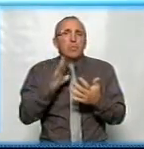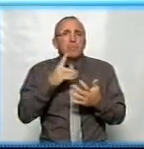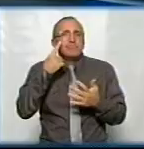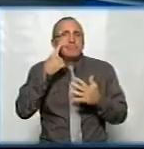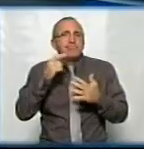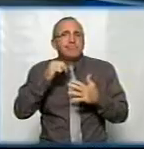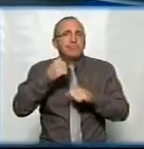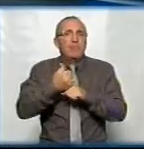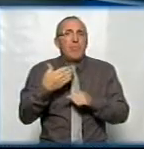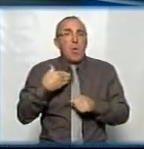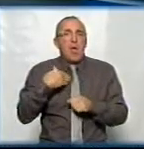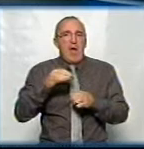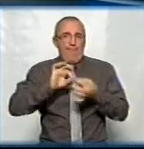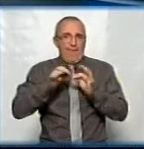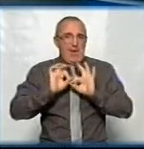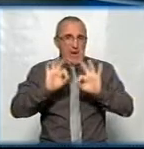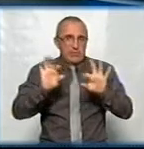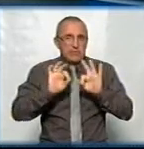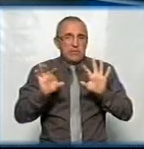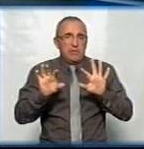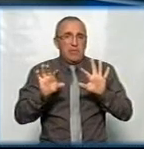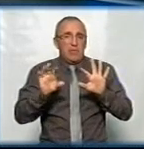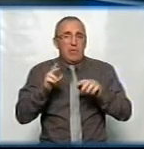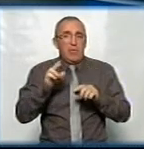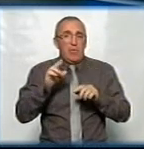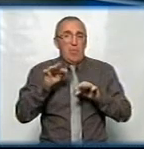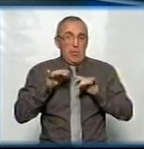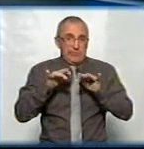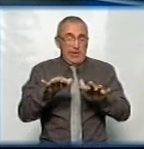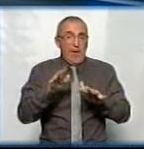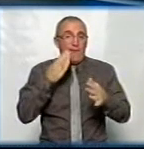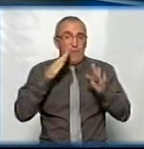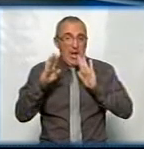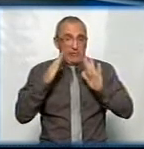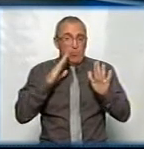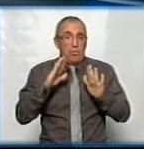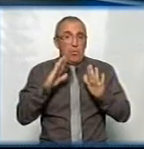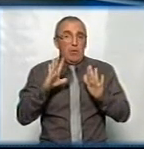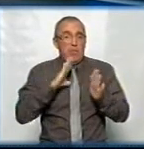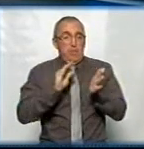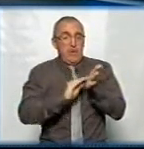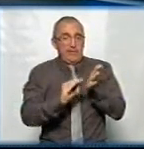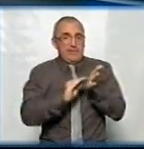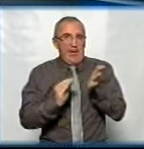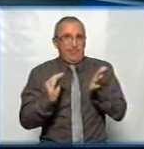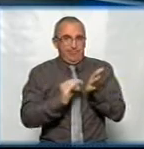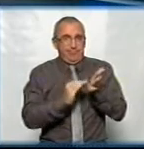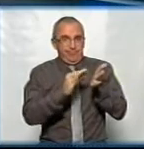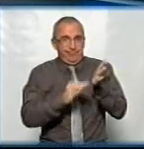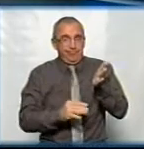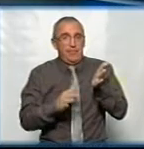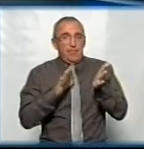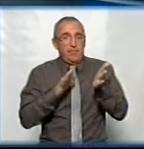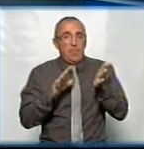моя фраза, адже пост по цьому заходу у Фейсбуці писала і вжила